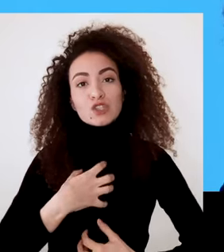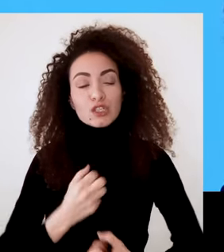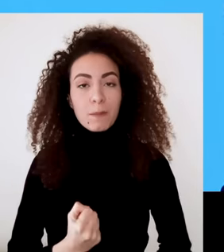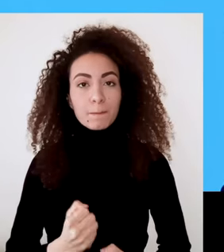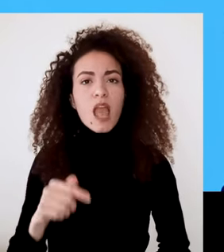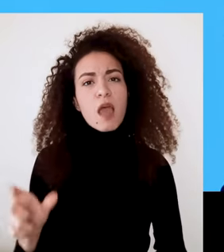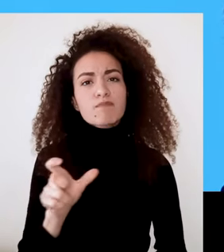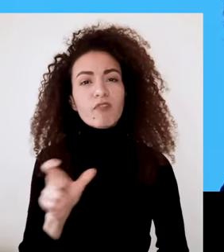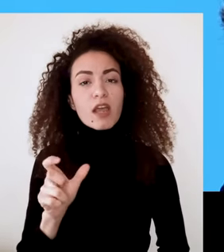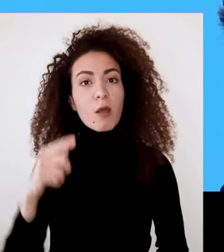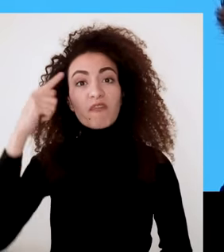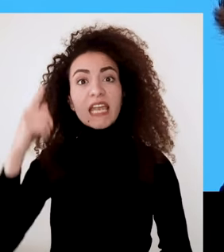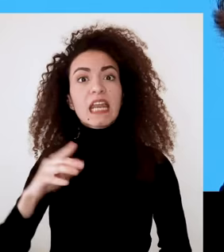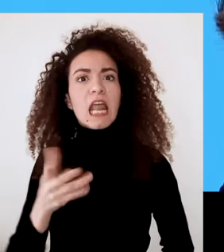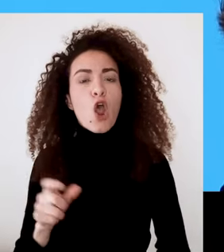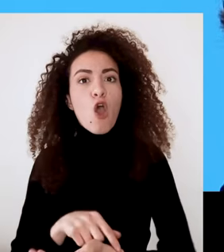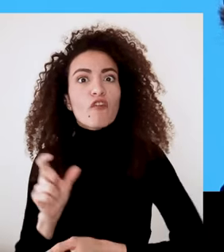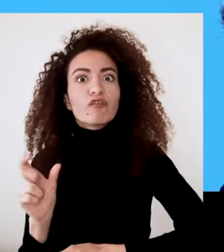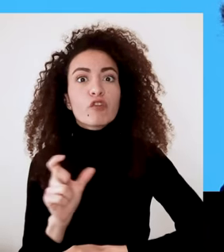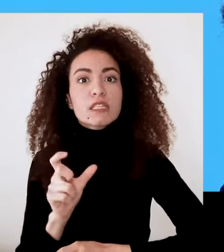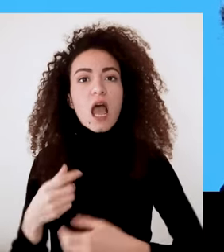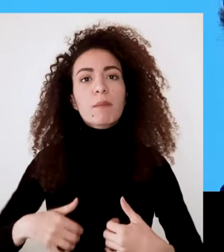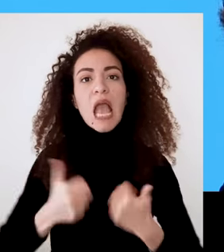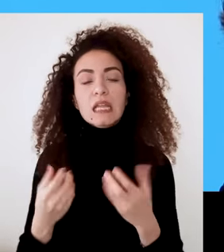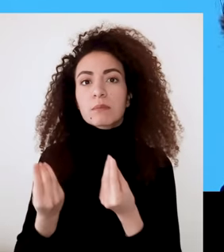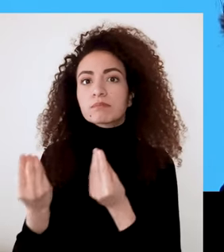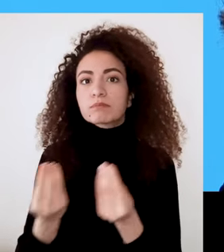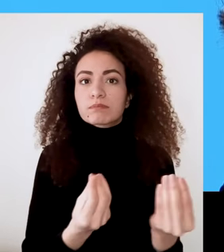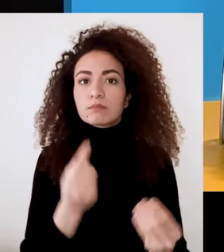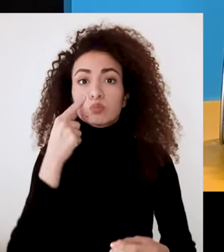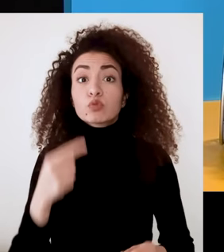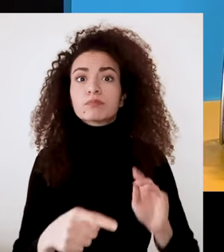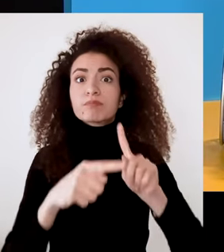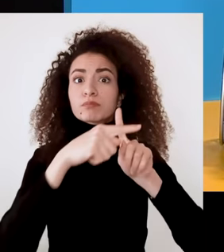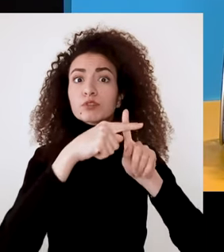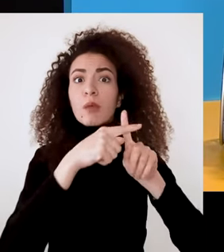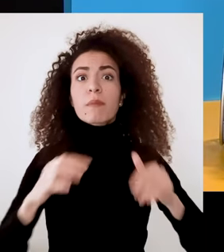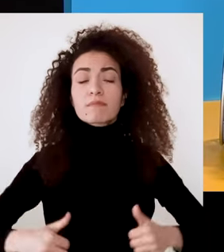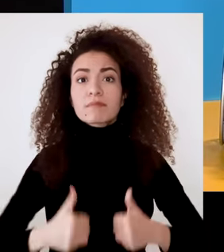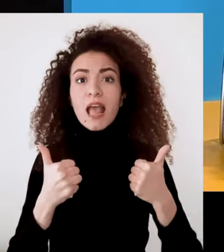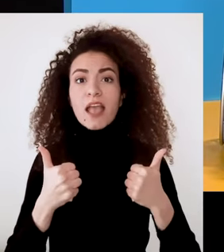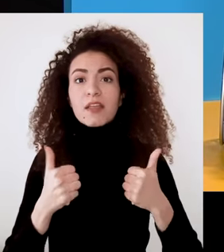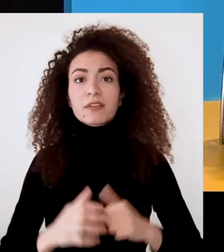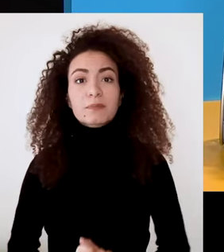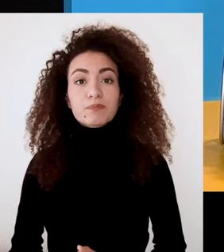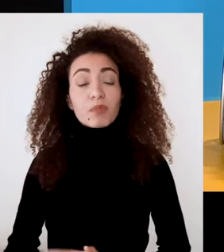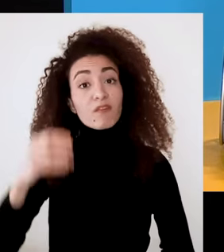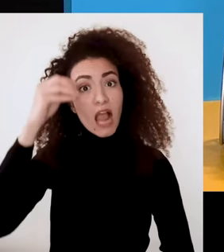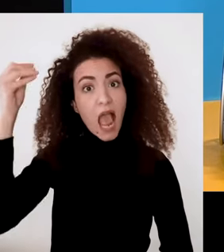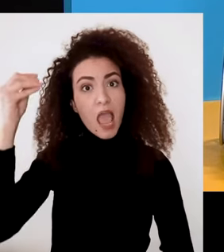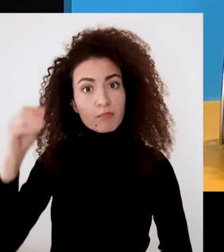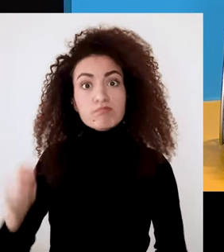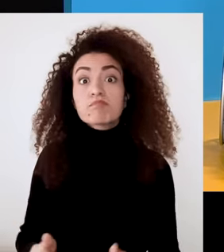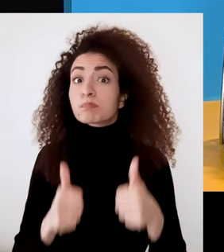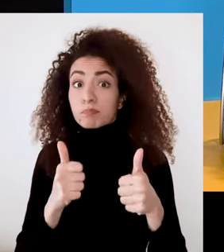بهالفقرة بدنا نفكر سوا بجميع الفرص اللي بتقدم الحياة وبدنا نتبنى نظرة إيجابية وتفاؤلية